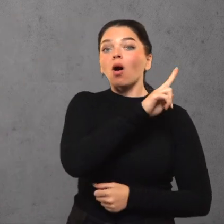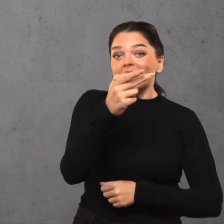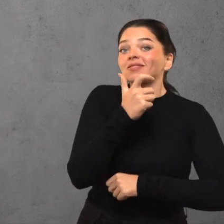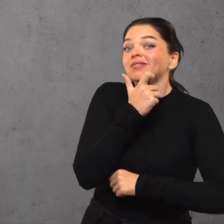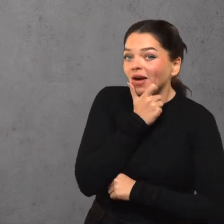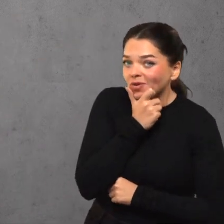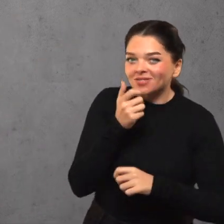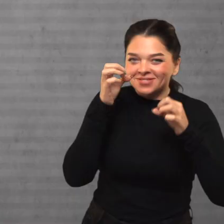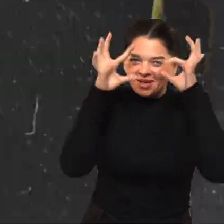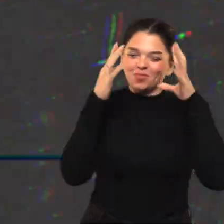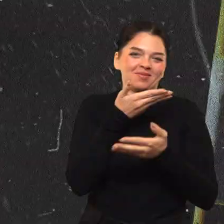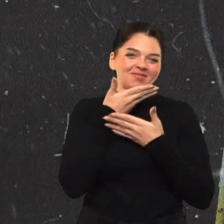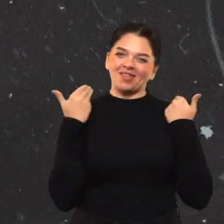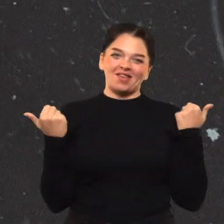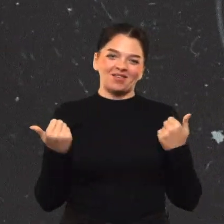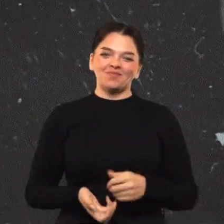stebi, nesistebi.